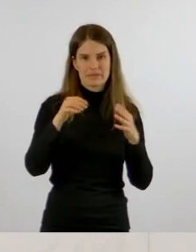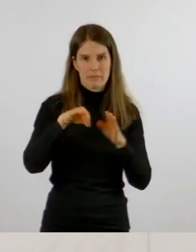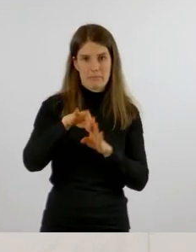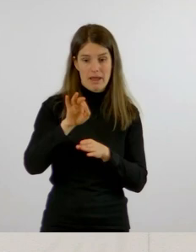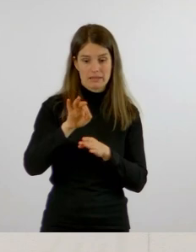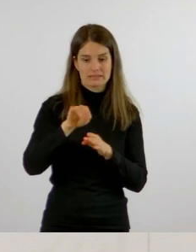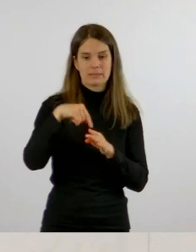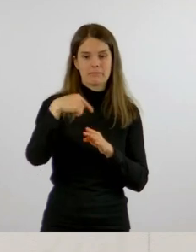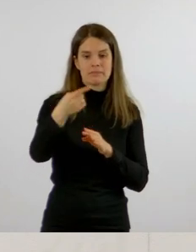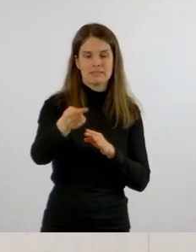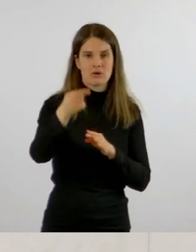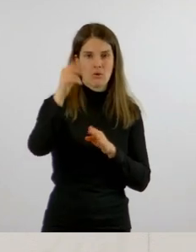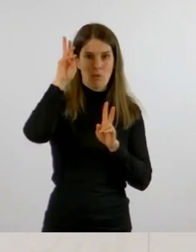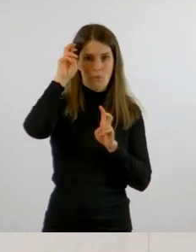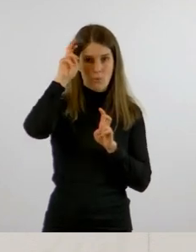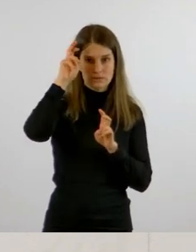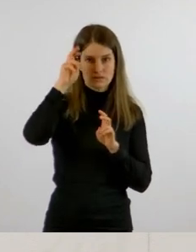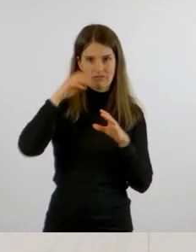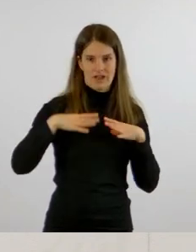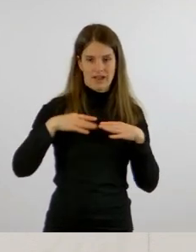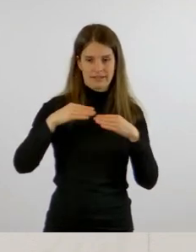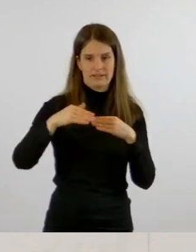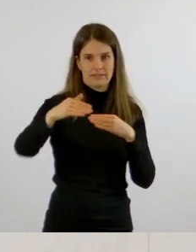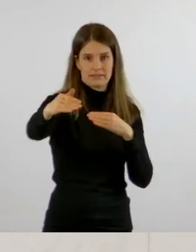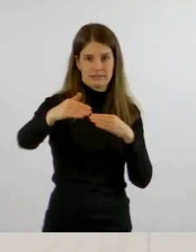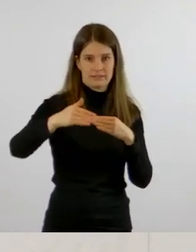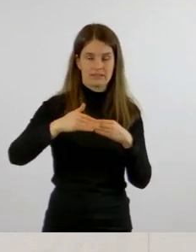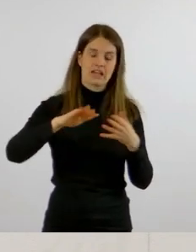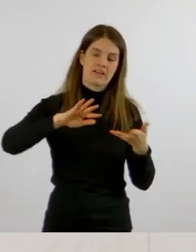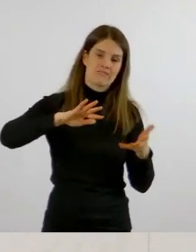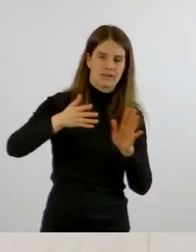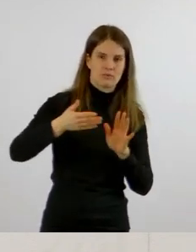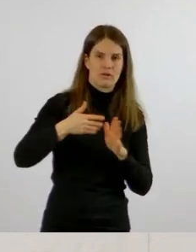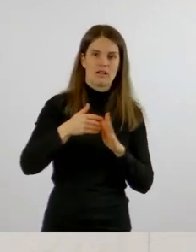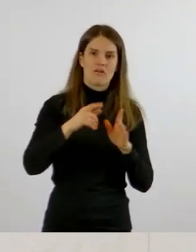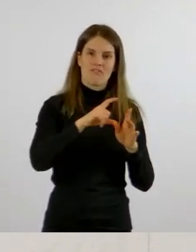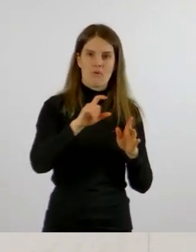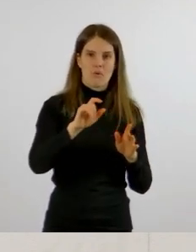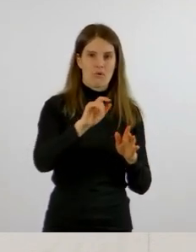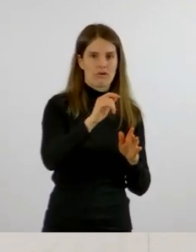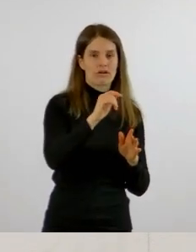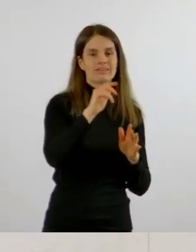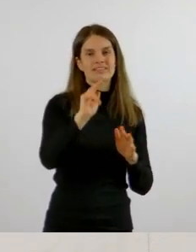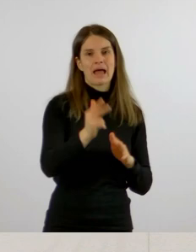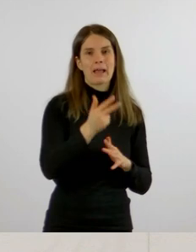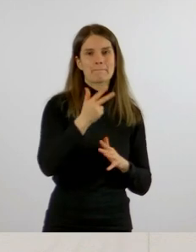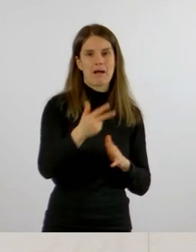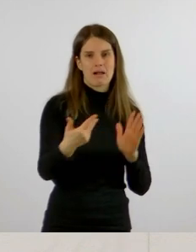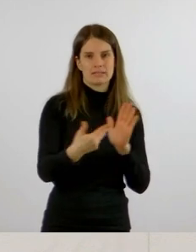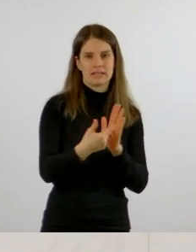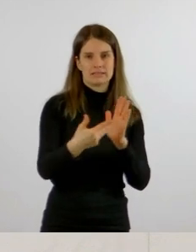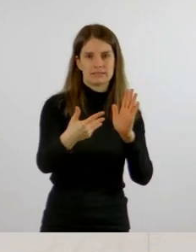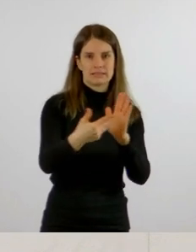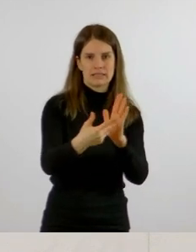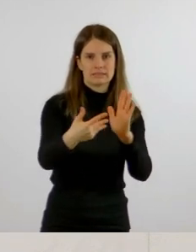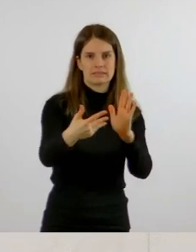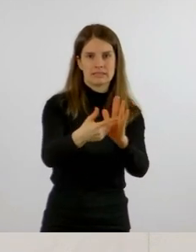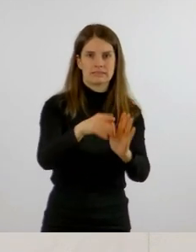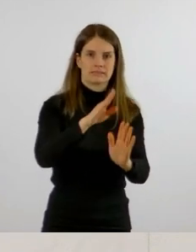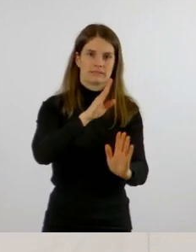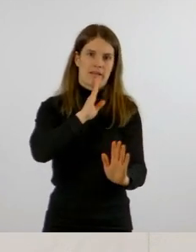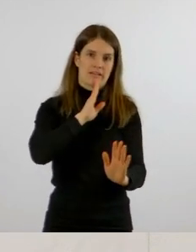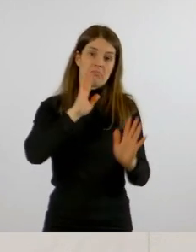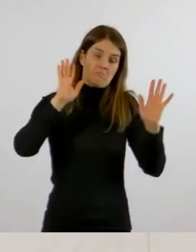den Osterferien nur noch dreimal in der Woche testet. Wir schauen jetzt erst mal auf die heutige